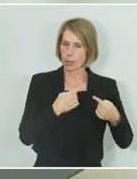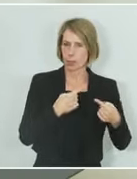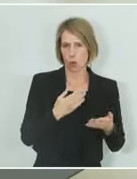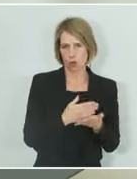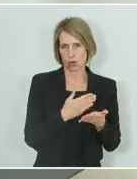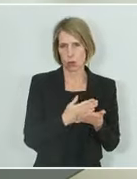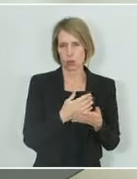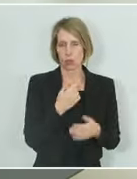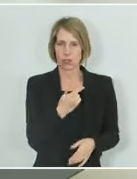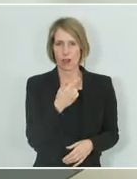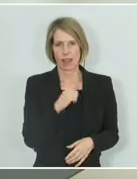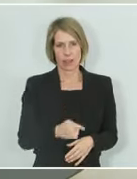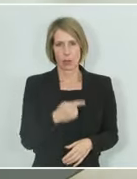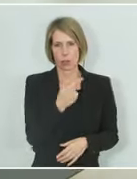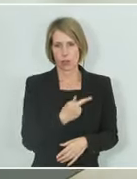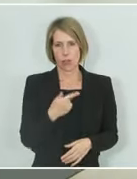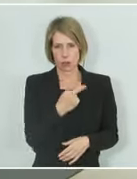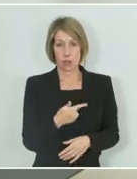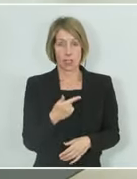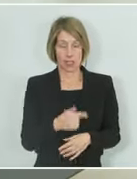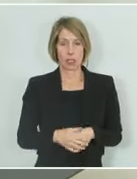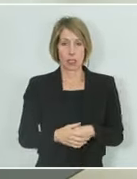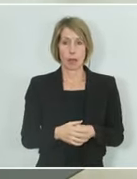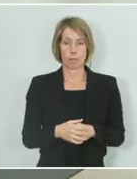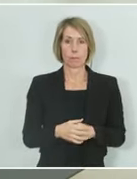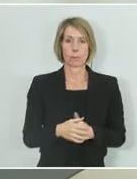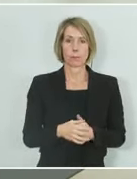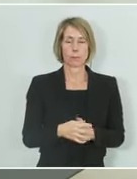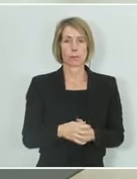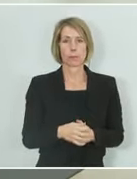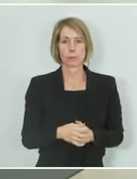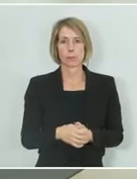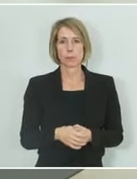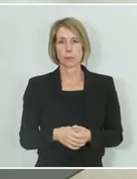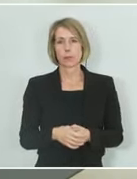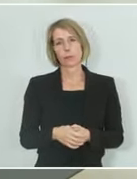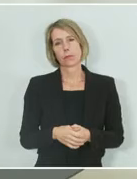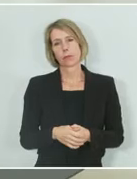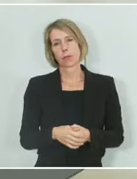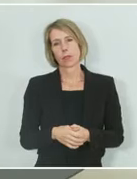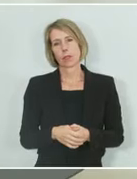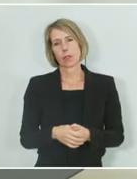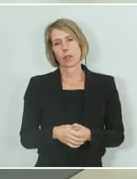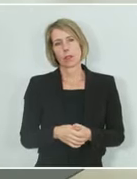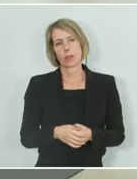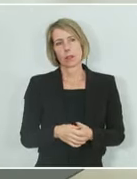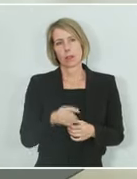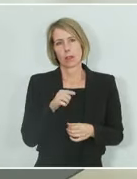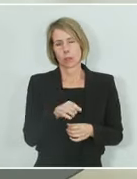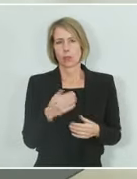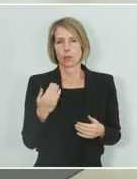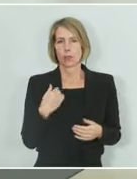2022 haben wir 16